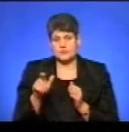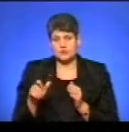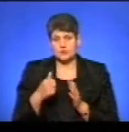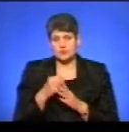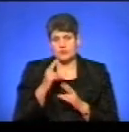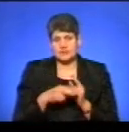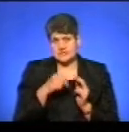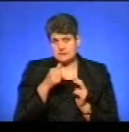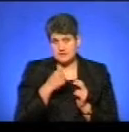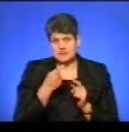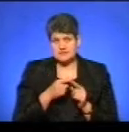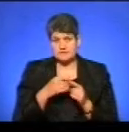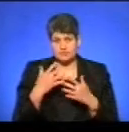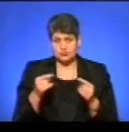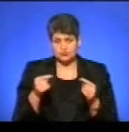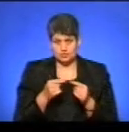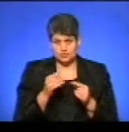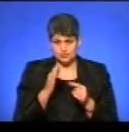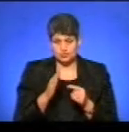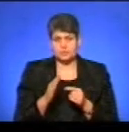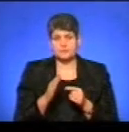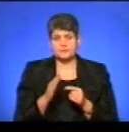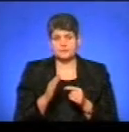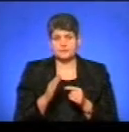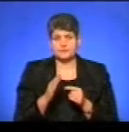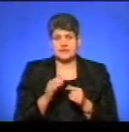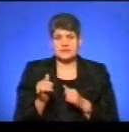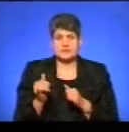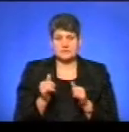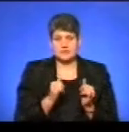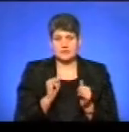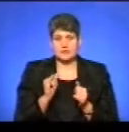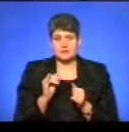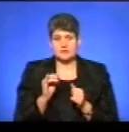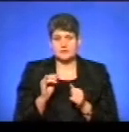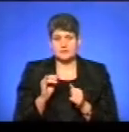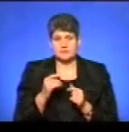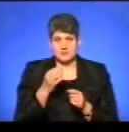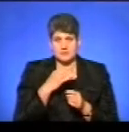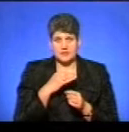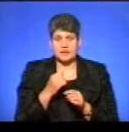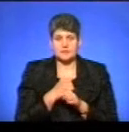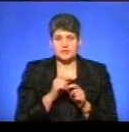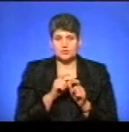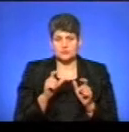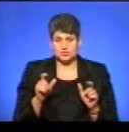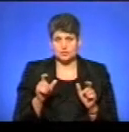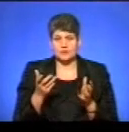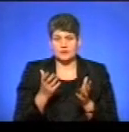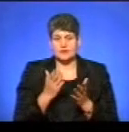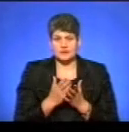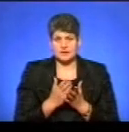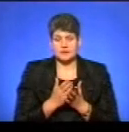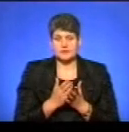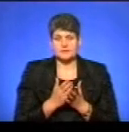до кінця місяця, це вже буде остаточно процедура, буде забезпечений цими препаратами. І через аптечну мережу, яка